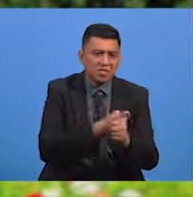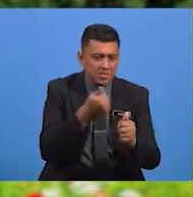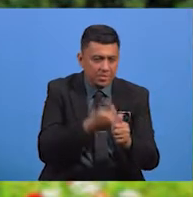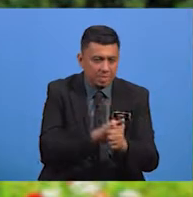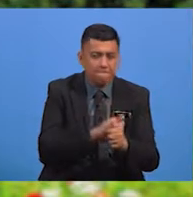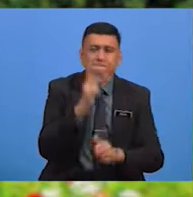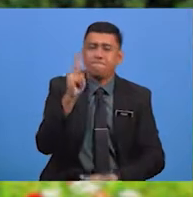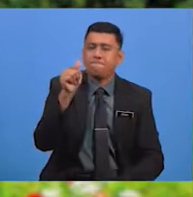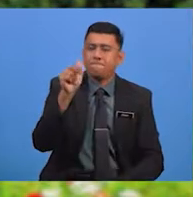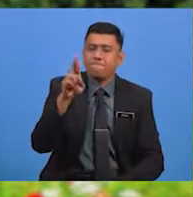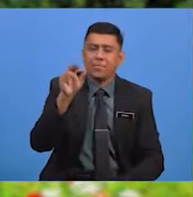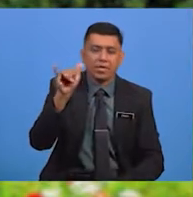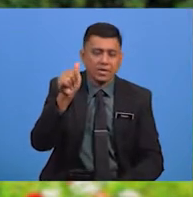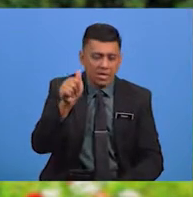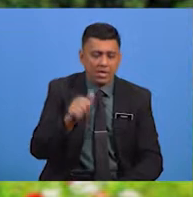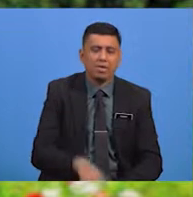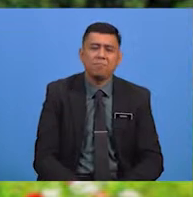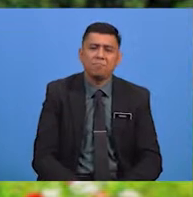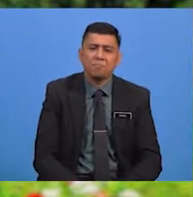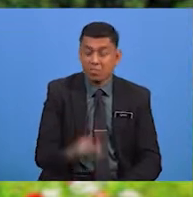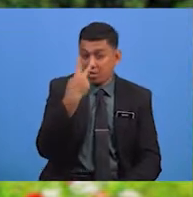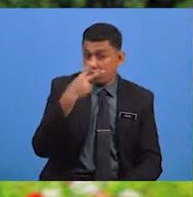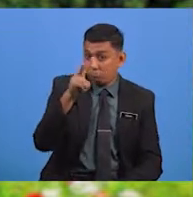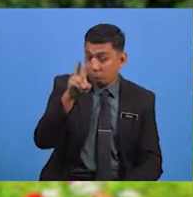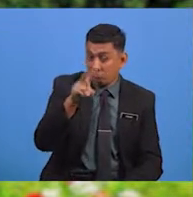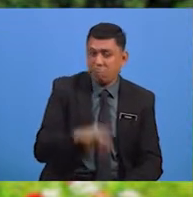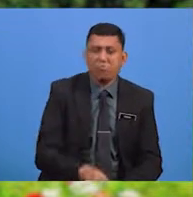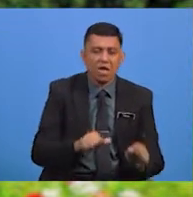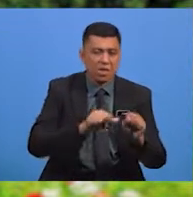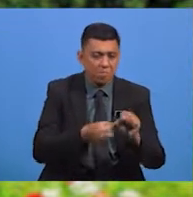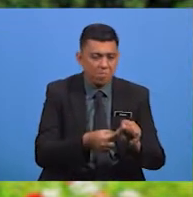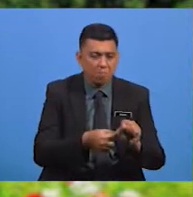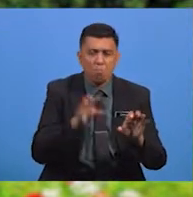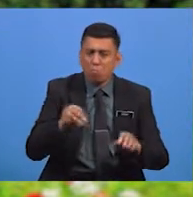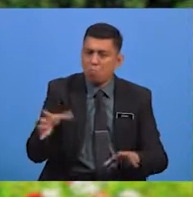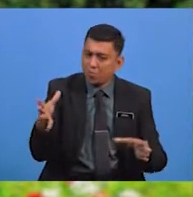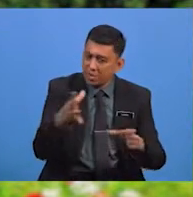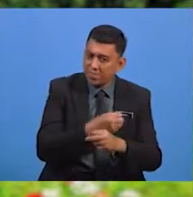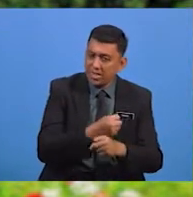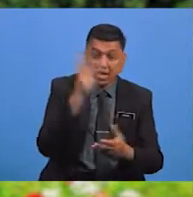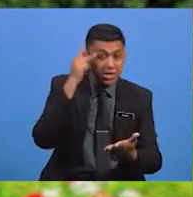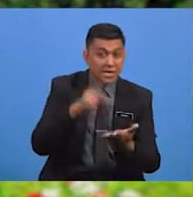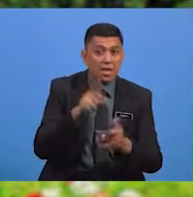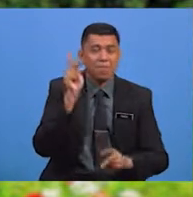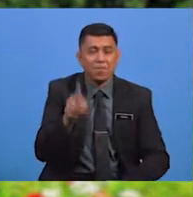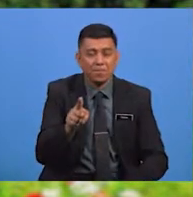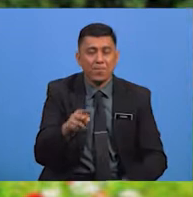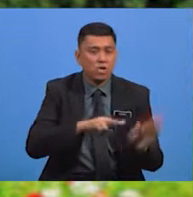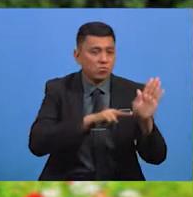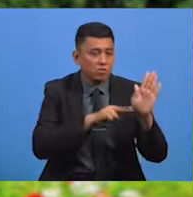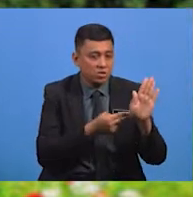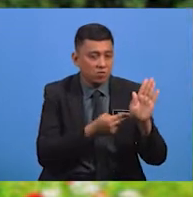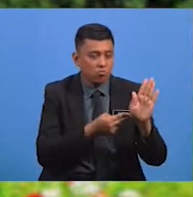Oleh Itu Cikgu Akan Berikan Paparan Ini Agar Murid Dapat Mengenalpasti Apakah